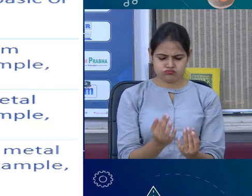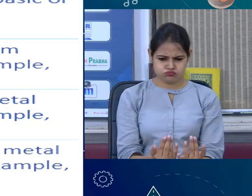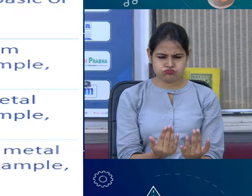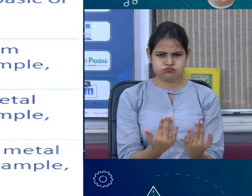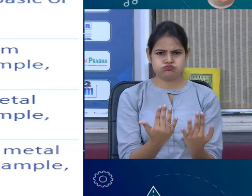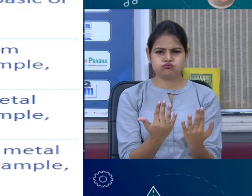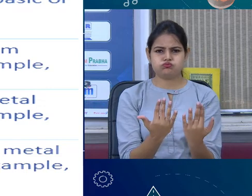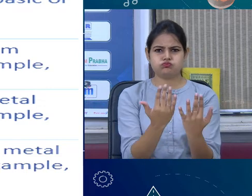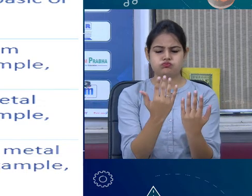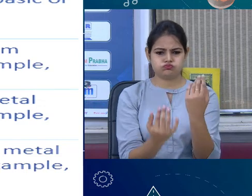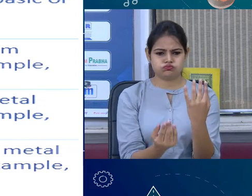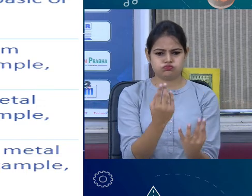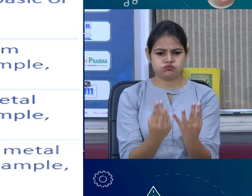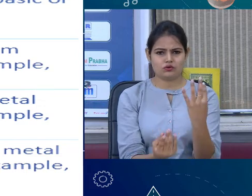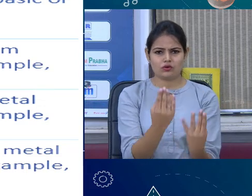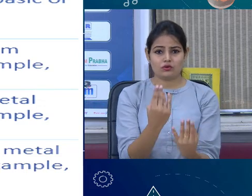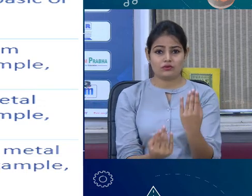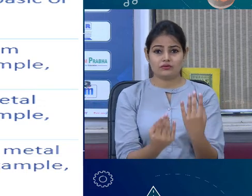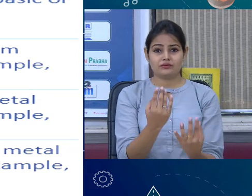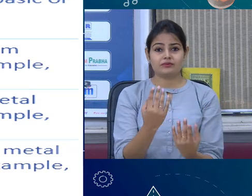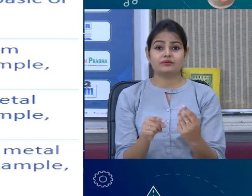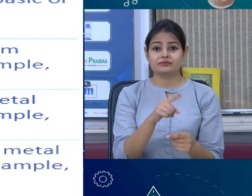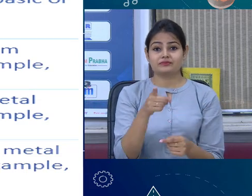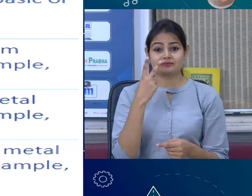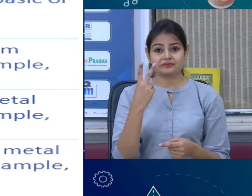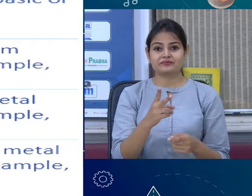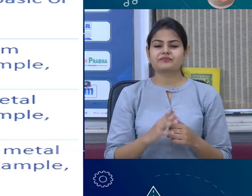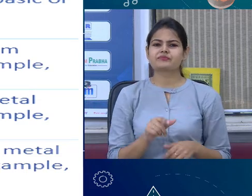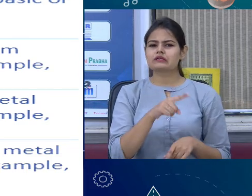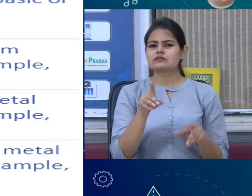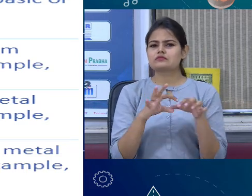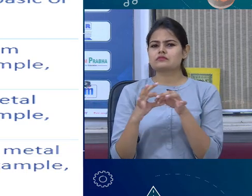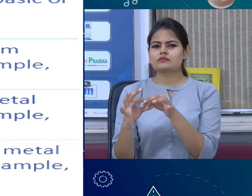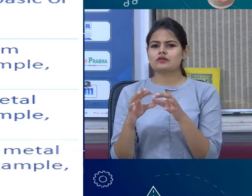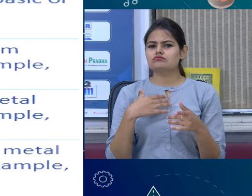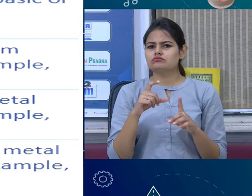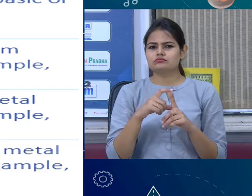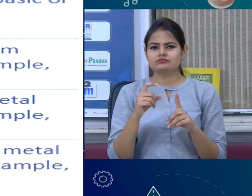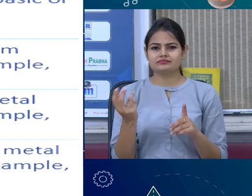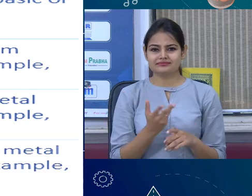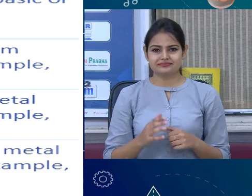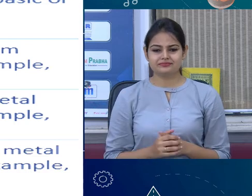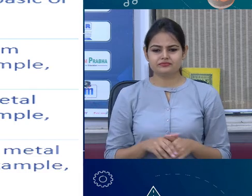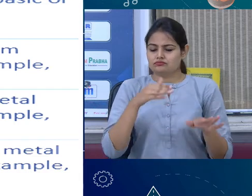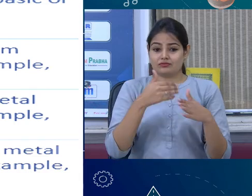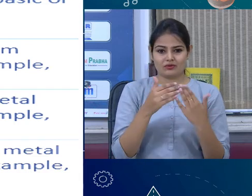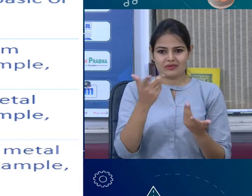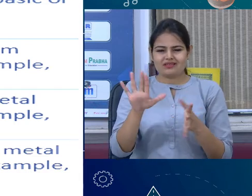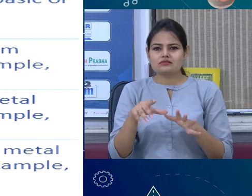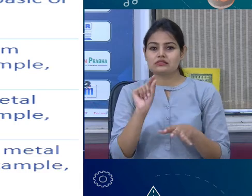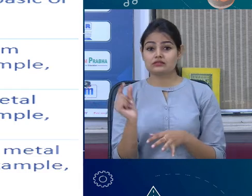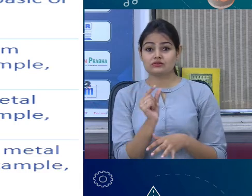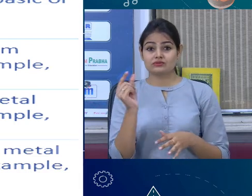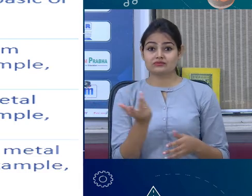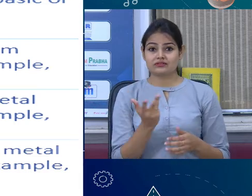metal salts बनाता है, और hydrogen gas रवार करता है, तो इसी वचे से हम क्या करते हैं, कोई भी और इसी की application होते है, कि हम कोई